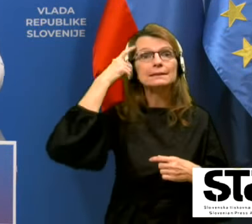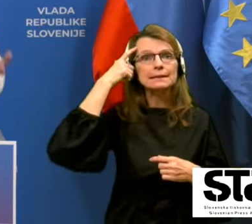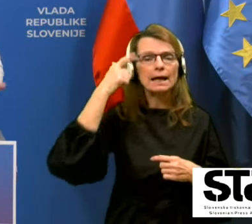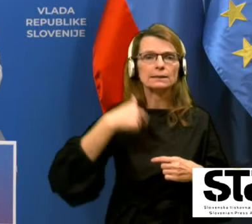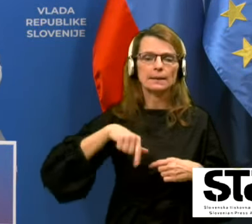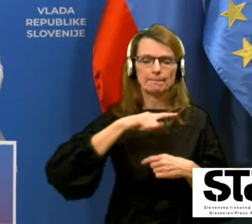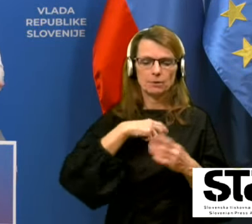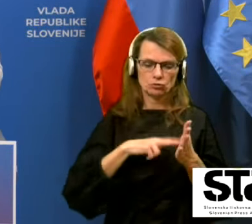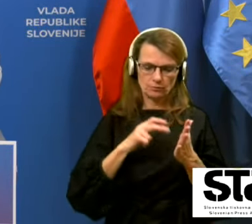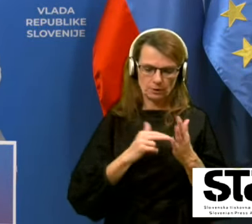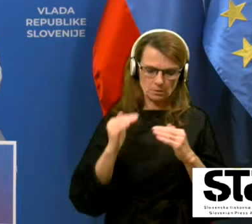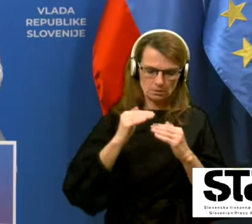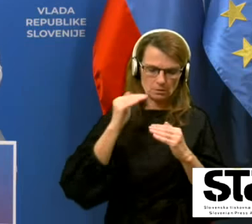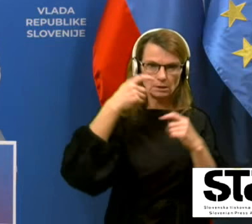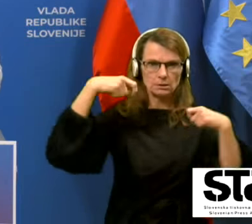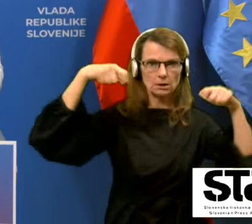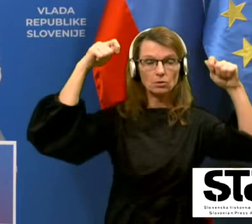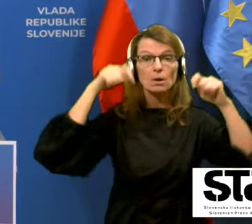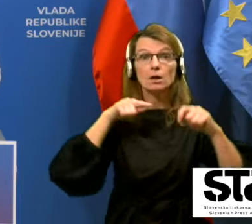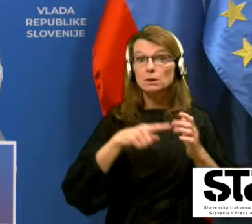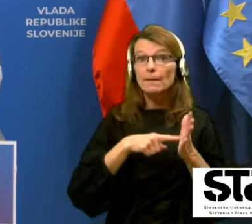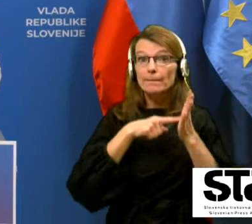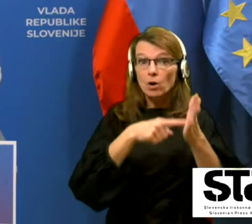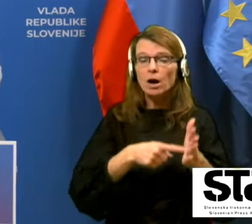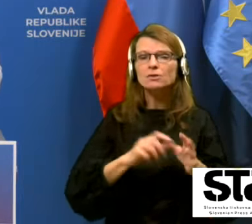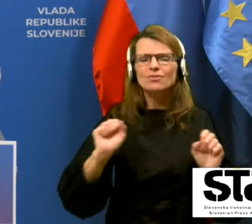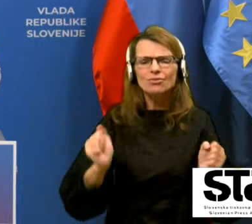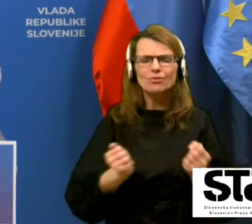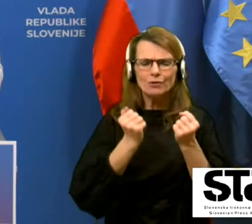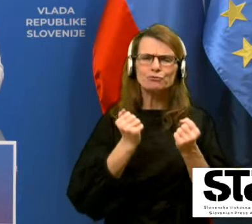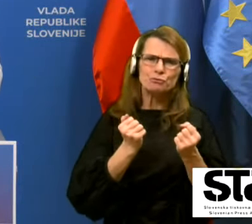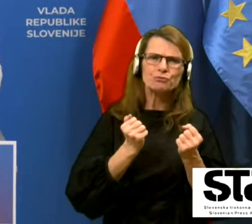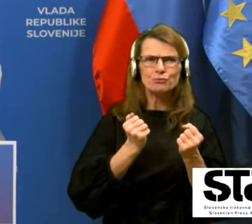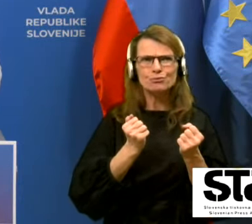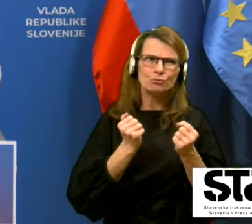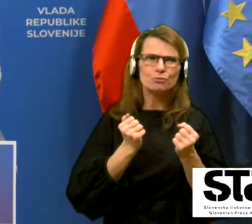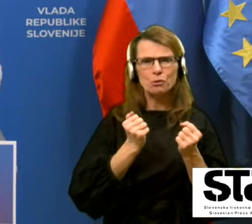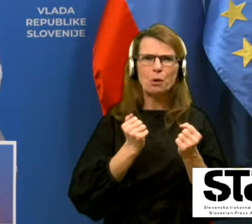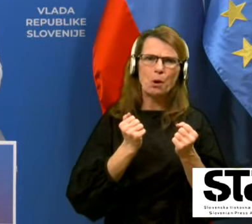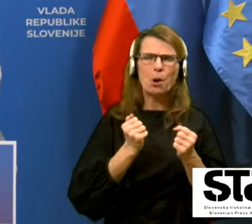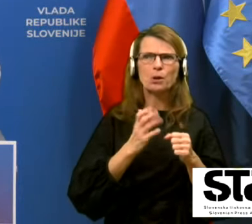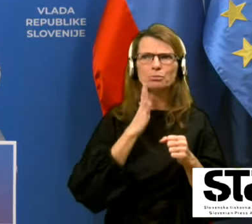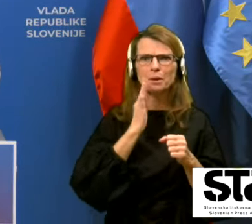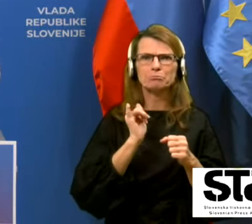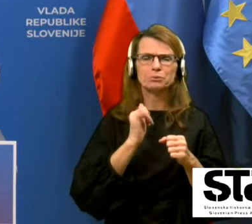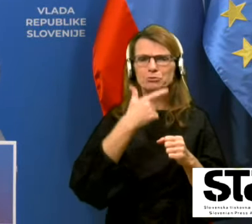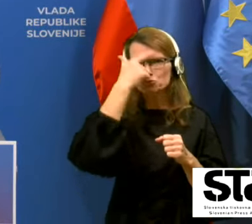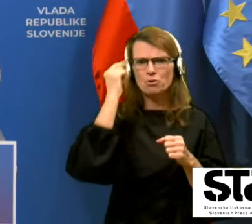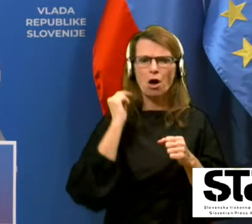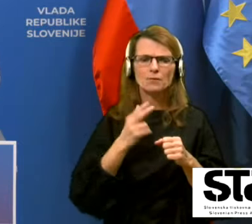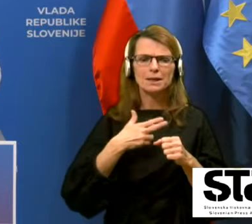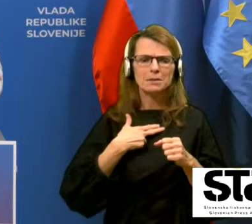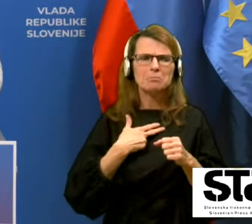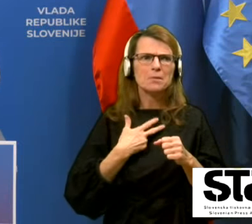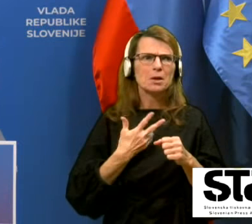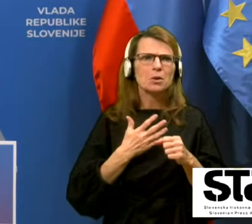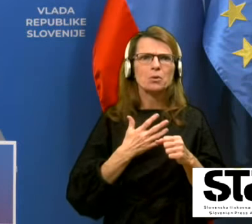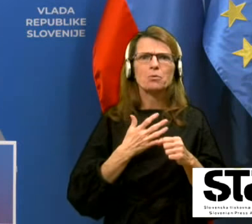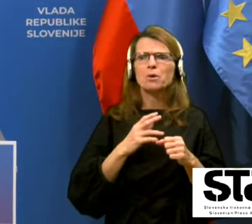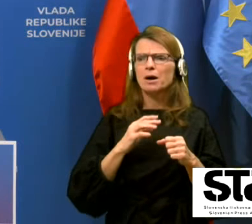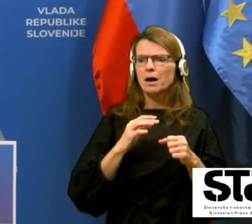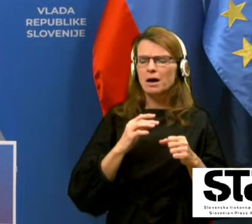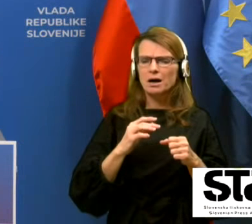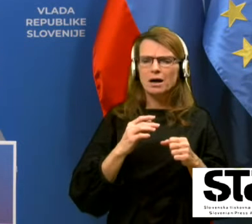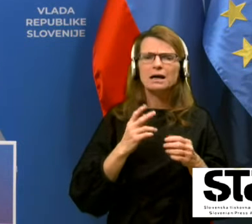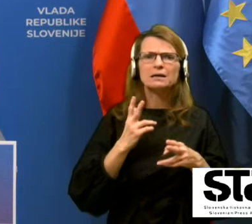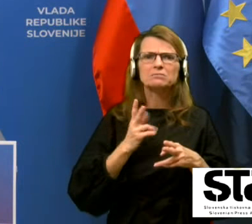In zdaj se pokaže, da je zelo, zelo težko, da bi se človek ponovno imel relevantno klinično okužbo v treh mesecih